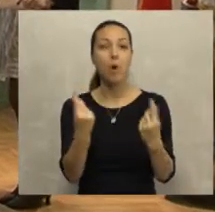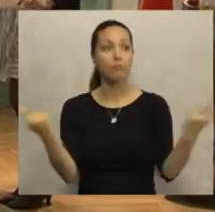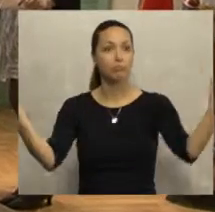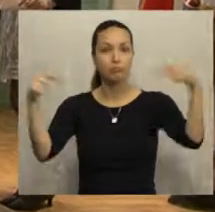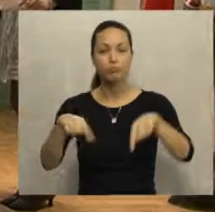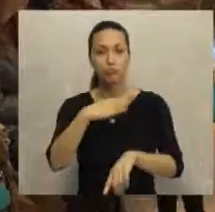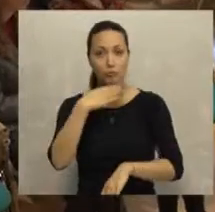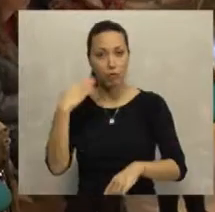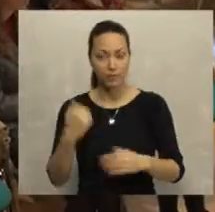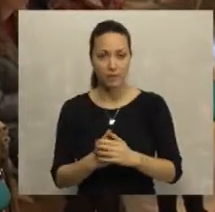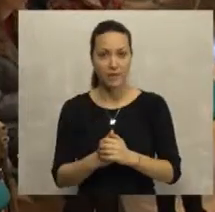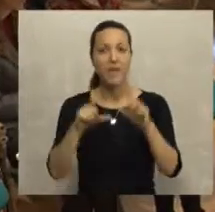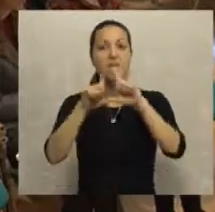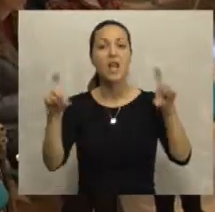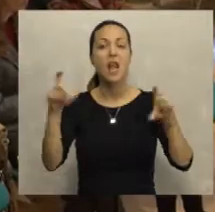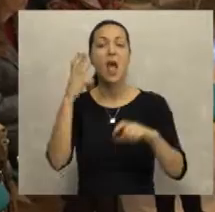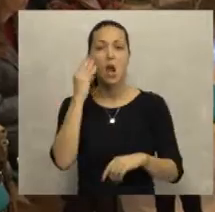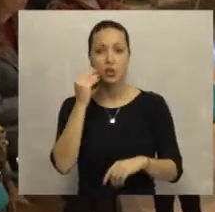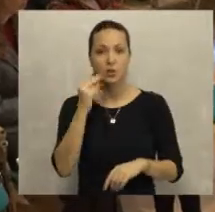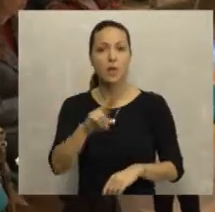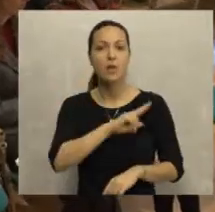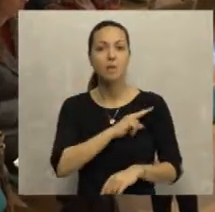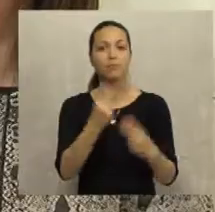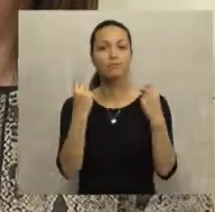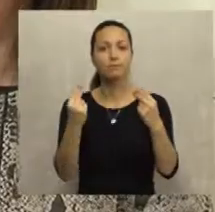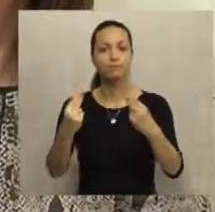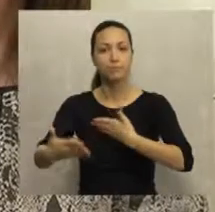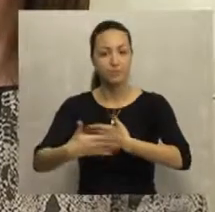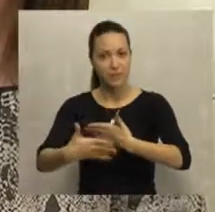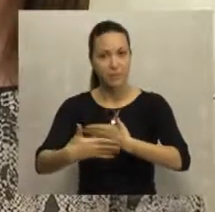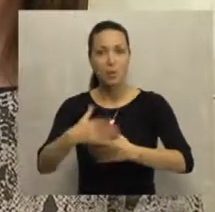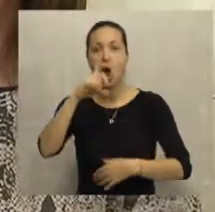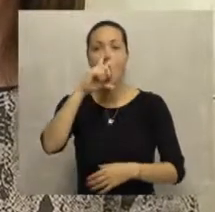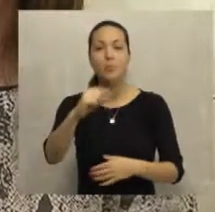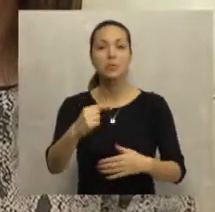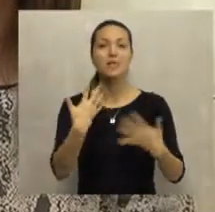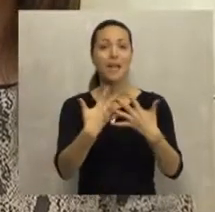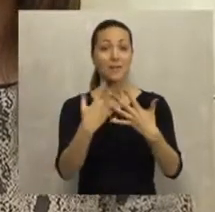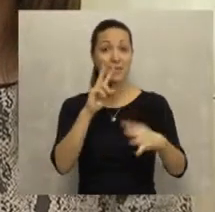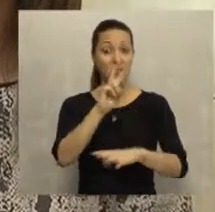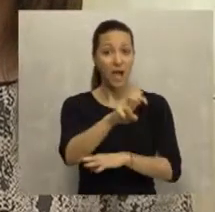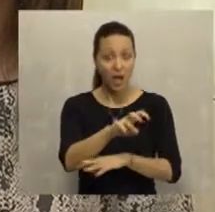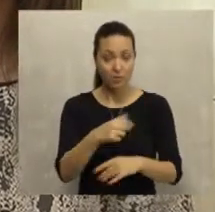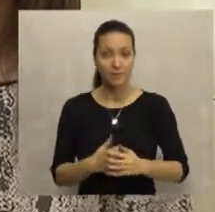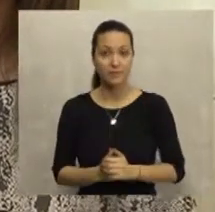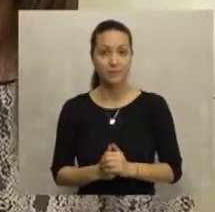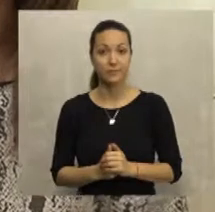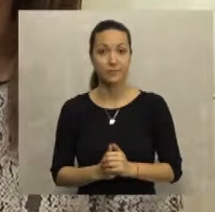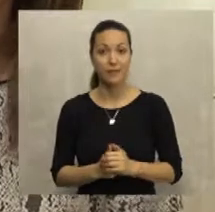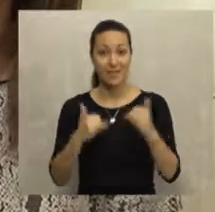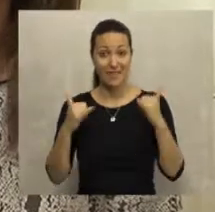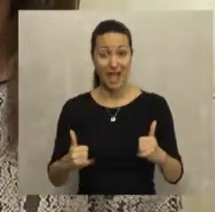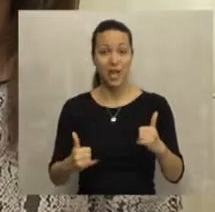gde je bio dobar odziv. Filijala Novi Sad ima izuzetnu saradnju sa opštinom Sremski Karlovci i ovaj